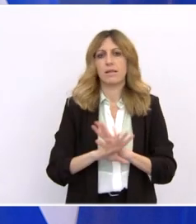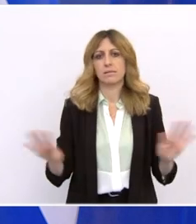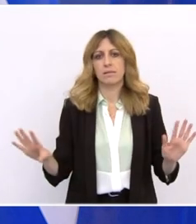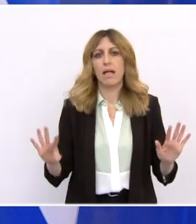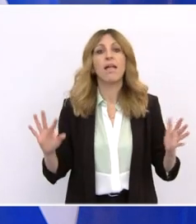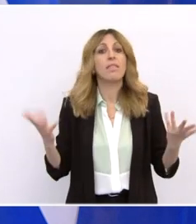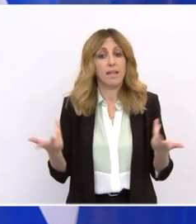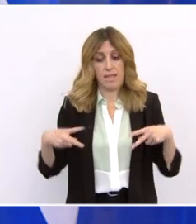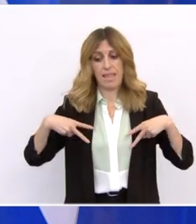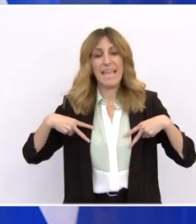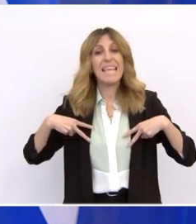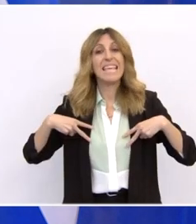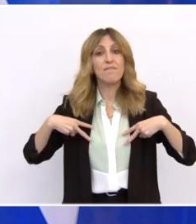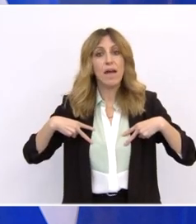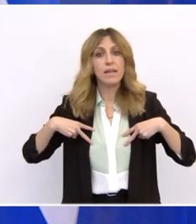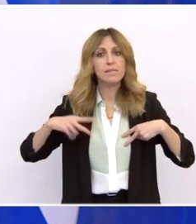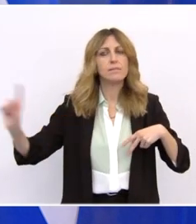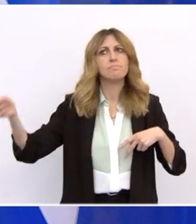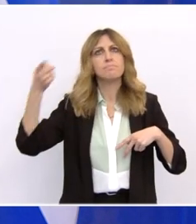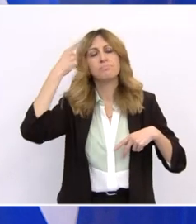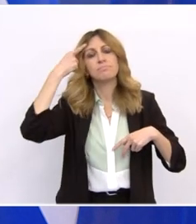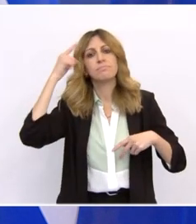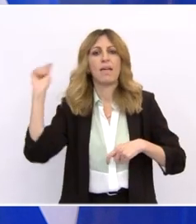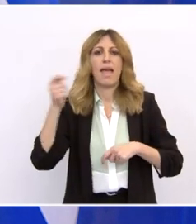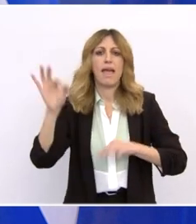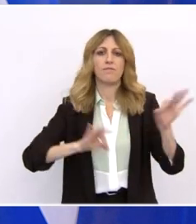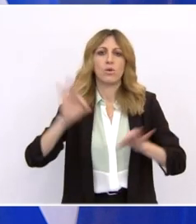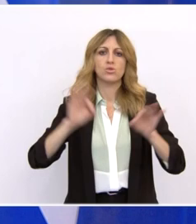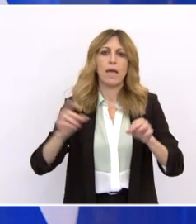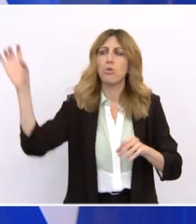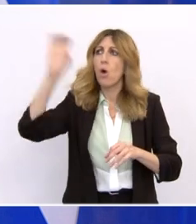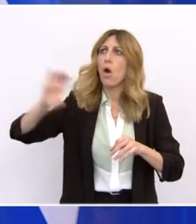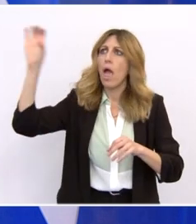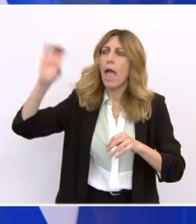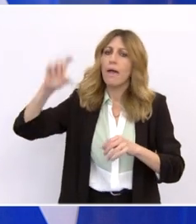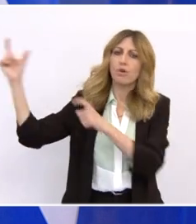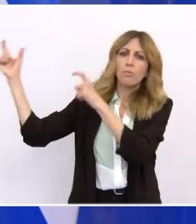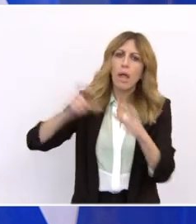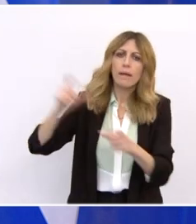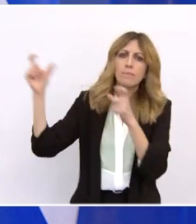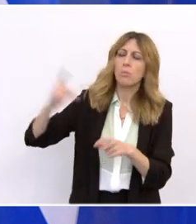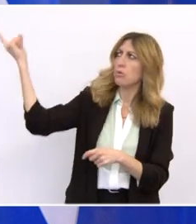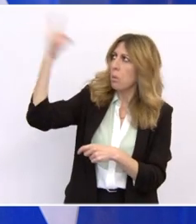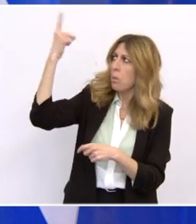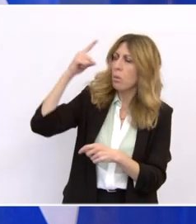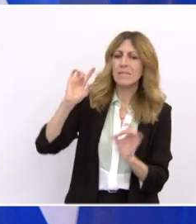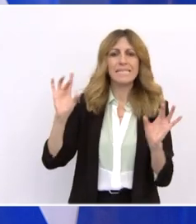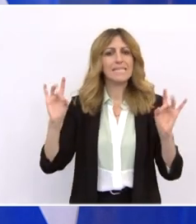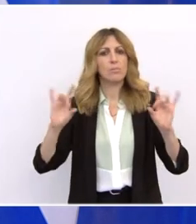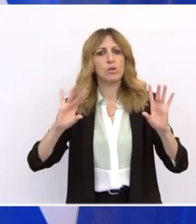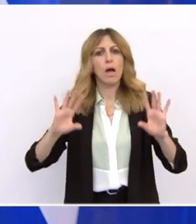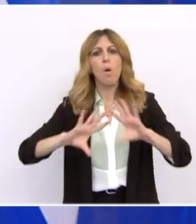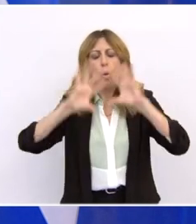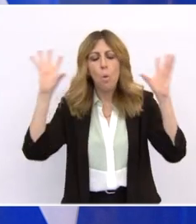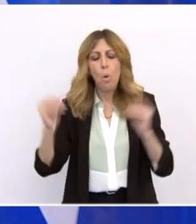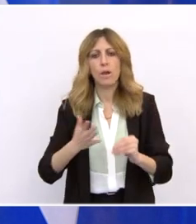έχει την πλήρη ιδιοκτησία όλων αυτών των μεγάλων επιλογών. Το σχέδιο προφανώς